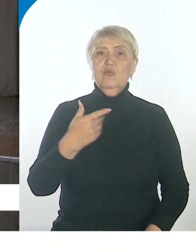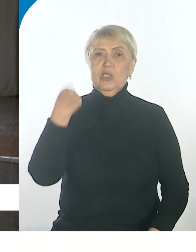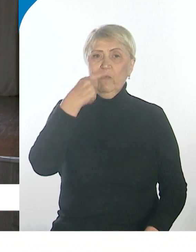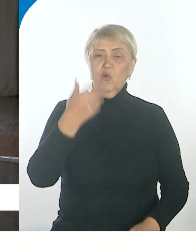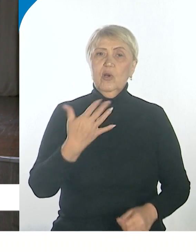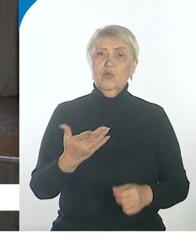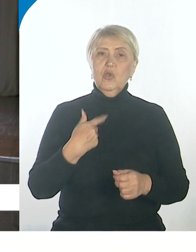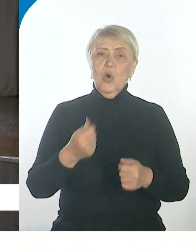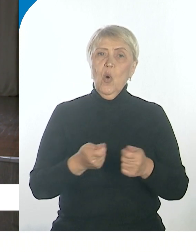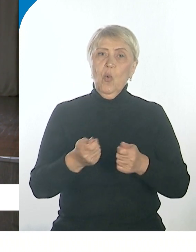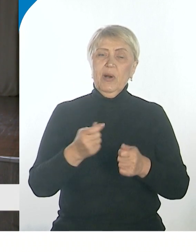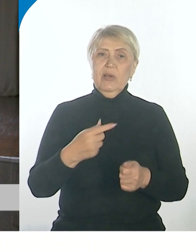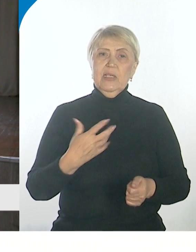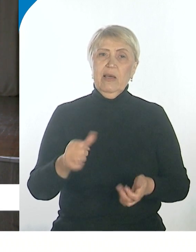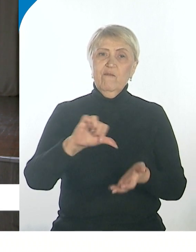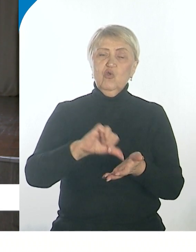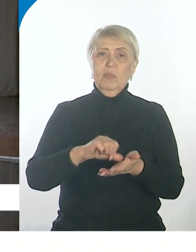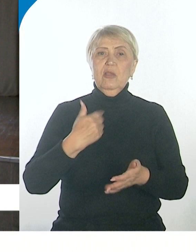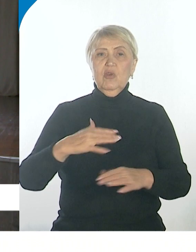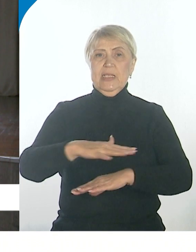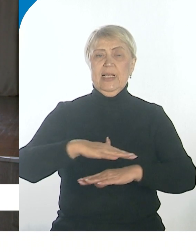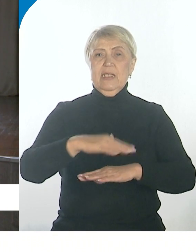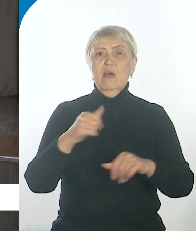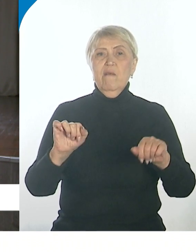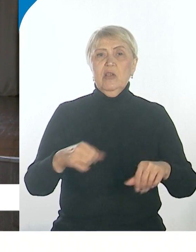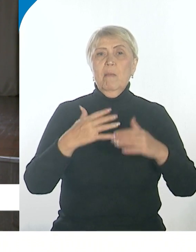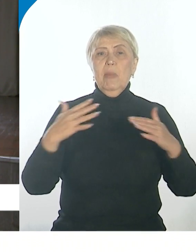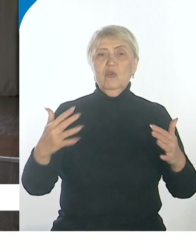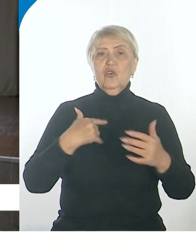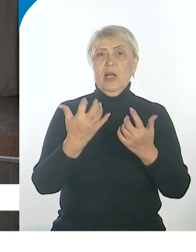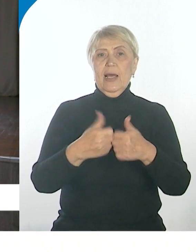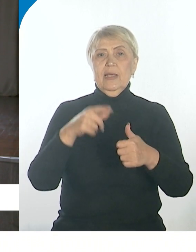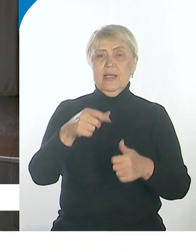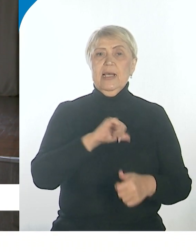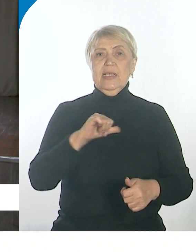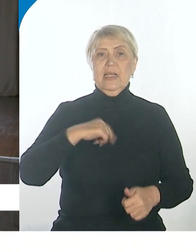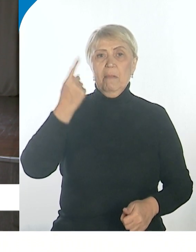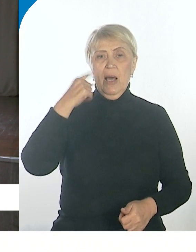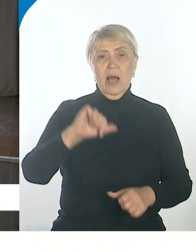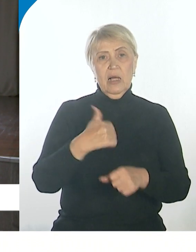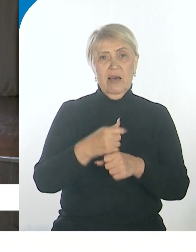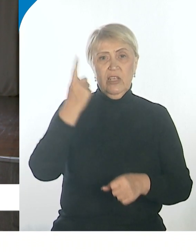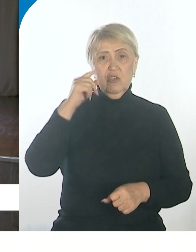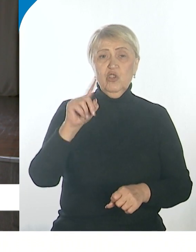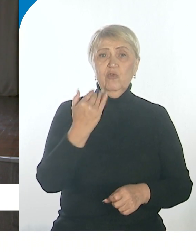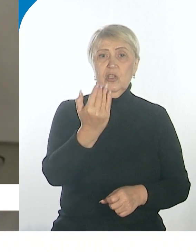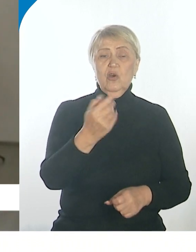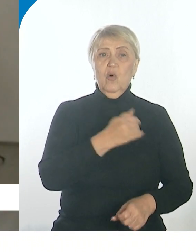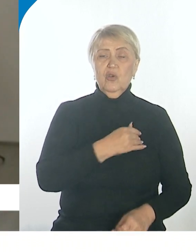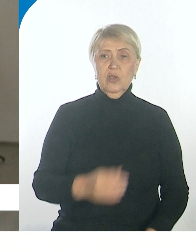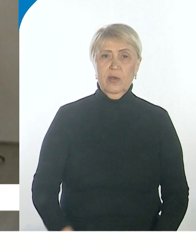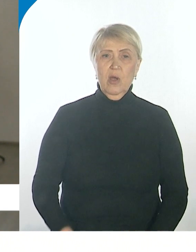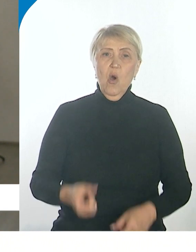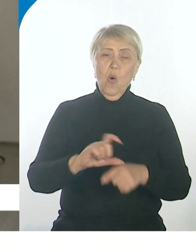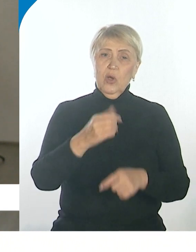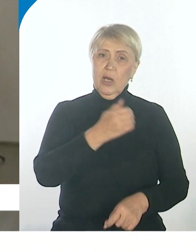амбассадора, выступать на сцене. В общем, возможностей абсолютно большое количество. Самое главное, знать, чего ты хочешь и сделать это в нашем проекте. Очень